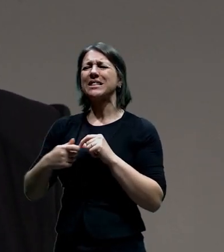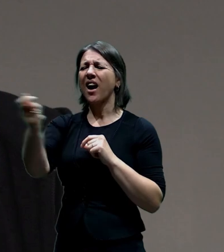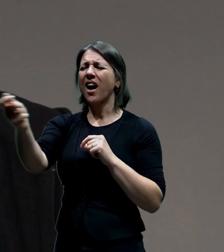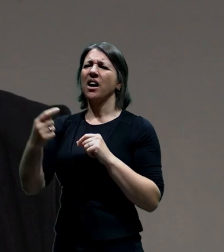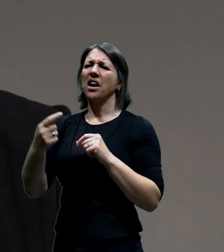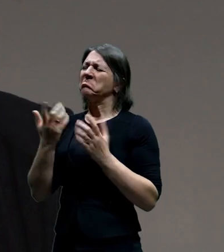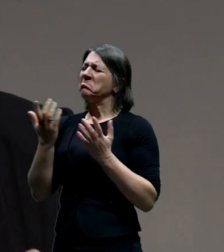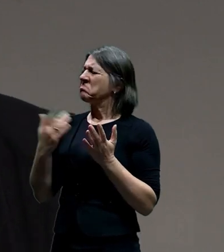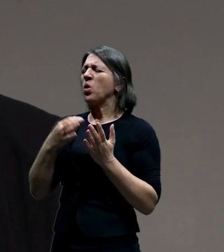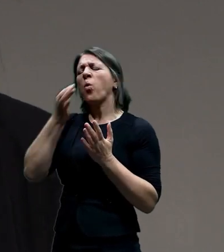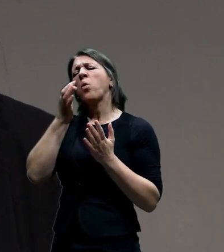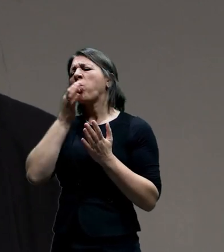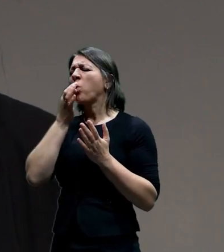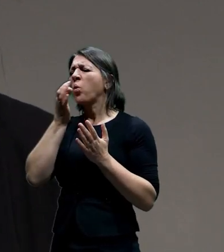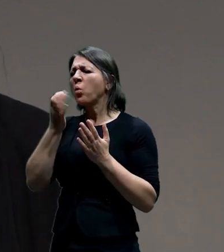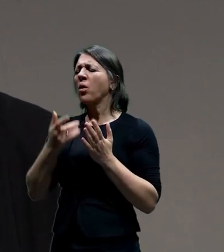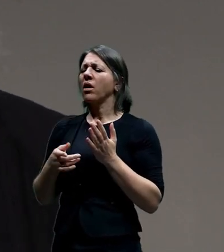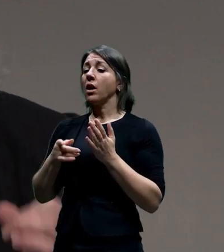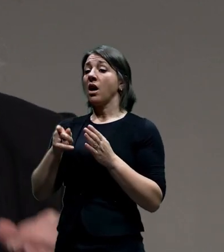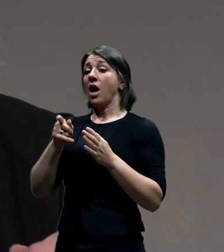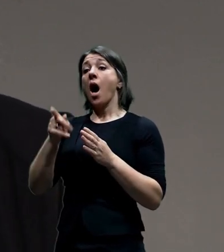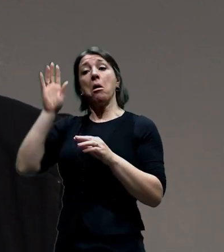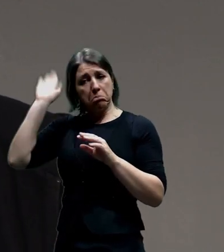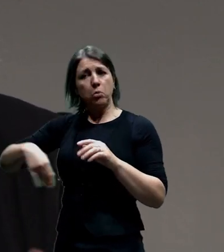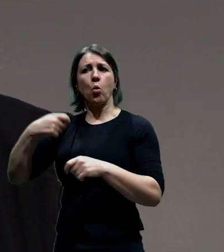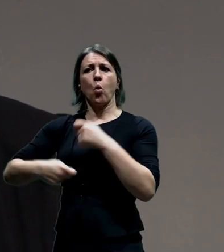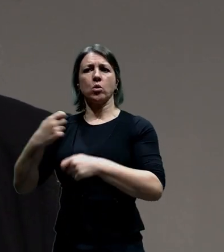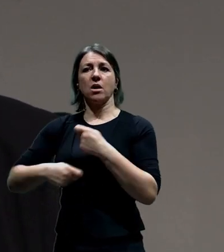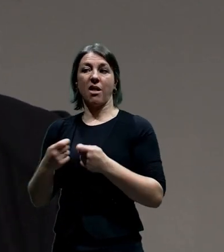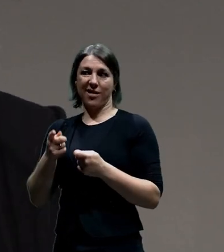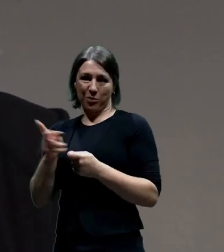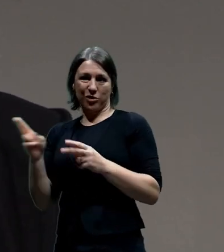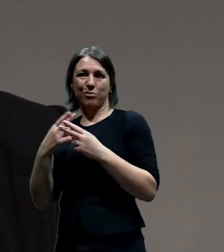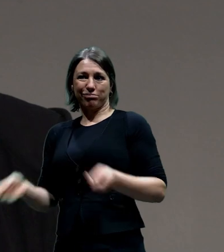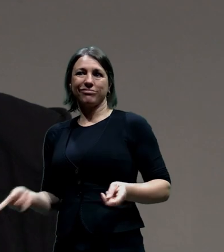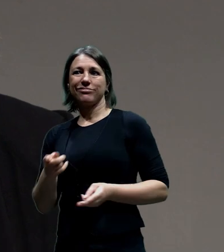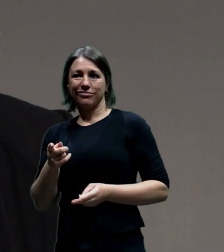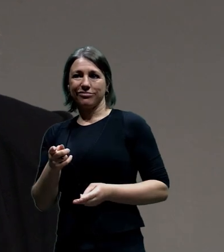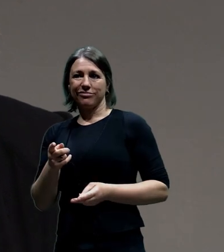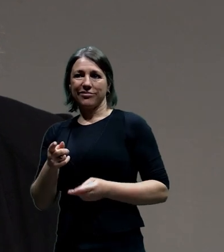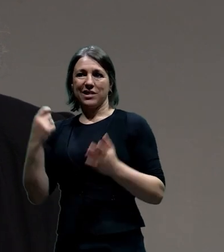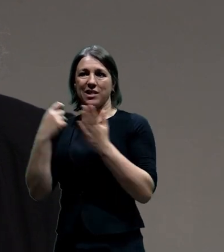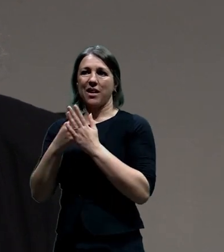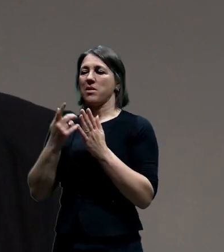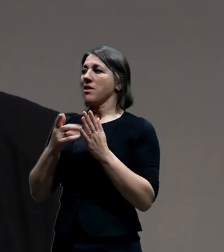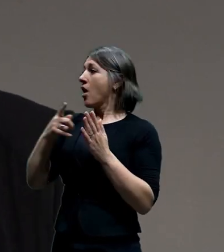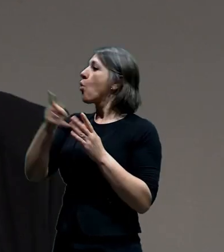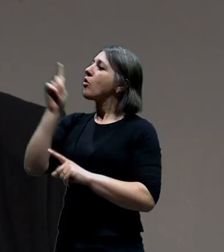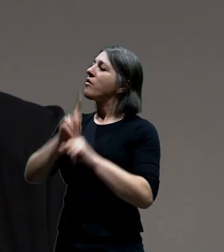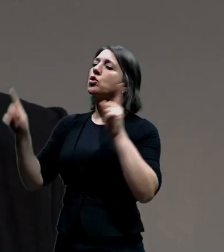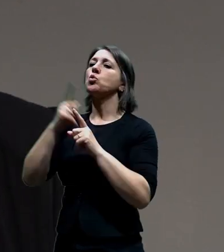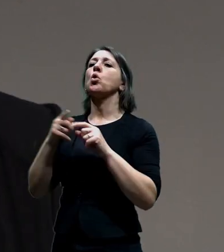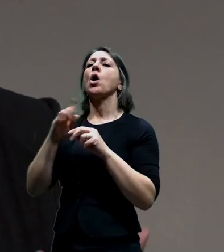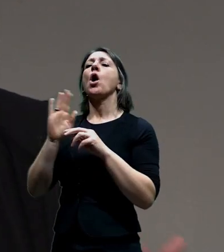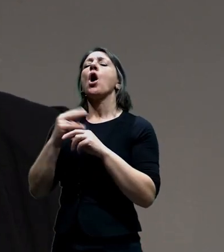Bylo to vlastně opravdu to vtipné řešení? Není prostě tady ten předpoklad, že vlastně úplně vyřadíme Povltavskou zprovozu? Ta má